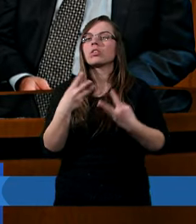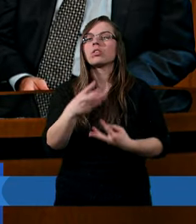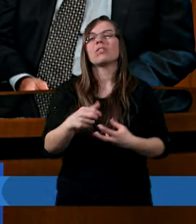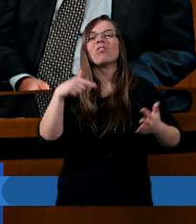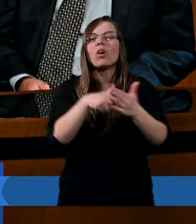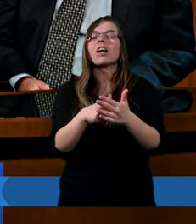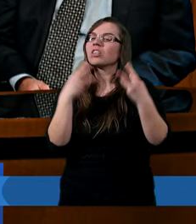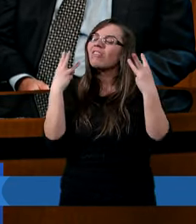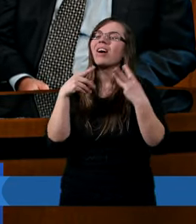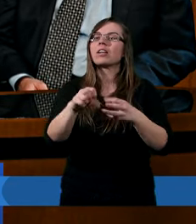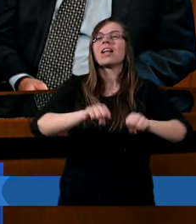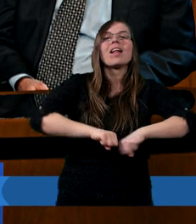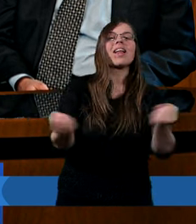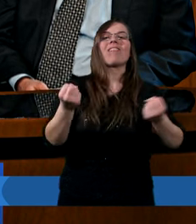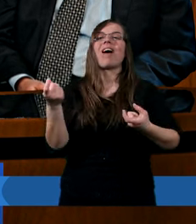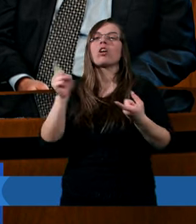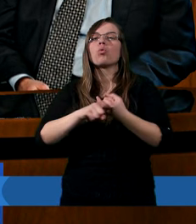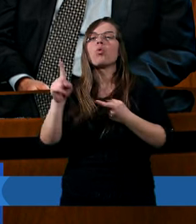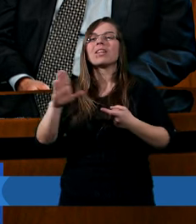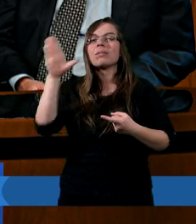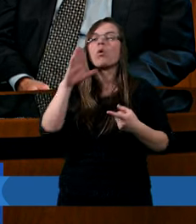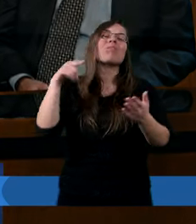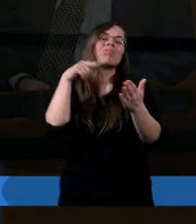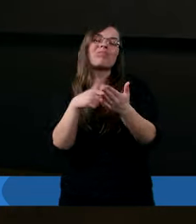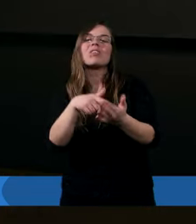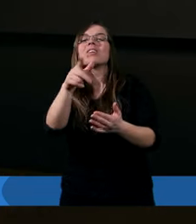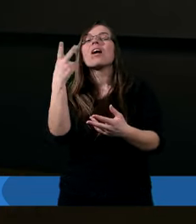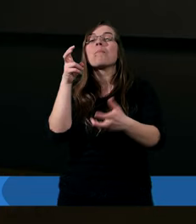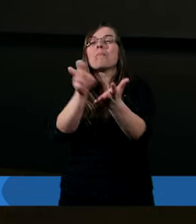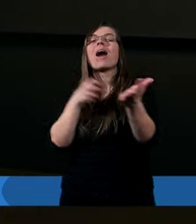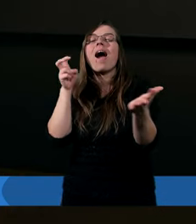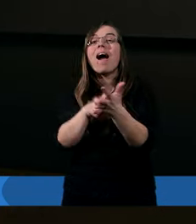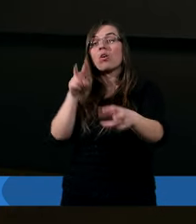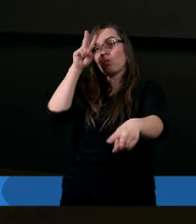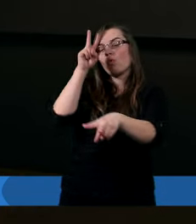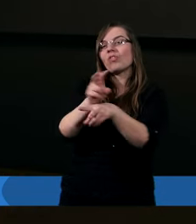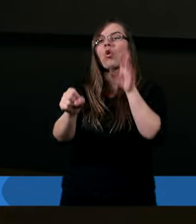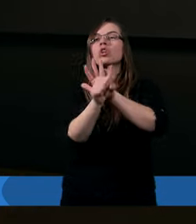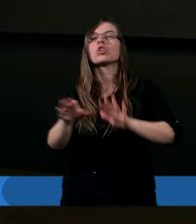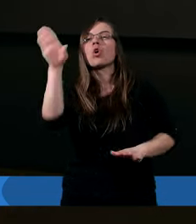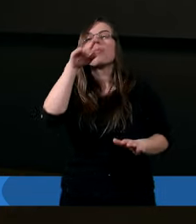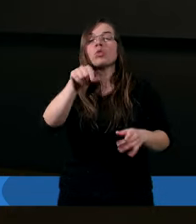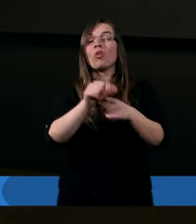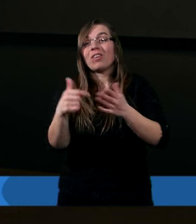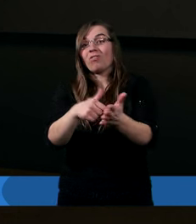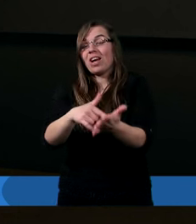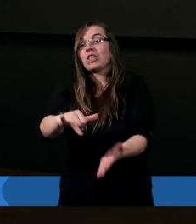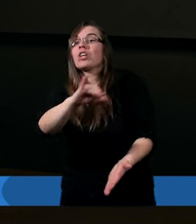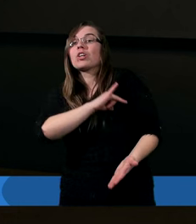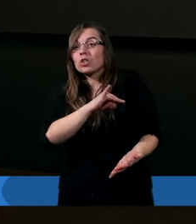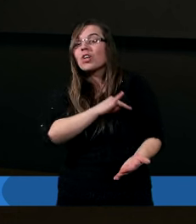Zerwanie łączności z Bogiem. Wotum nieufności do Boga. To jest grzech.